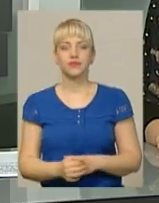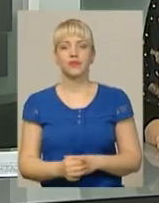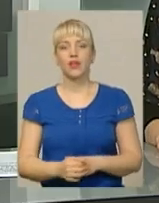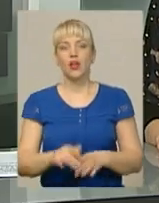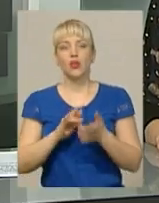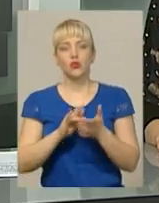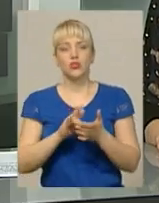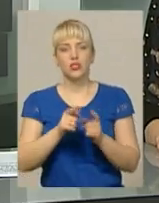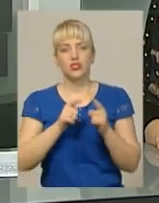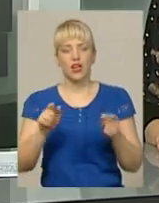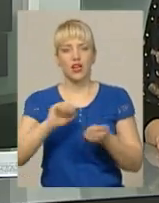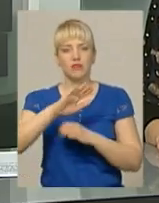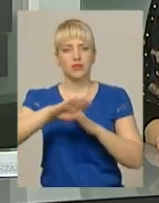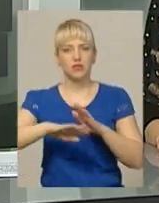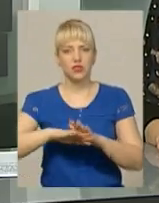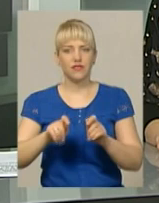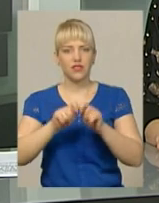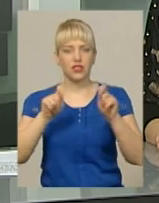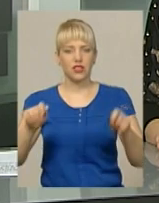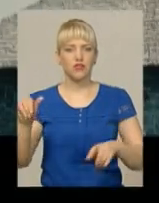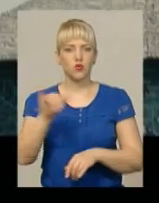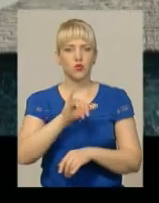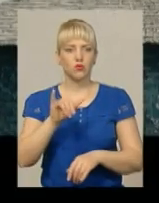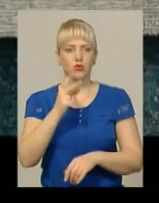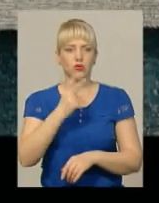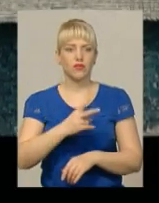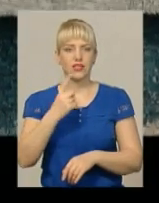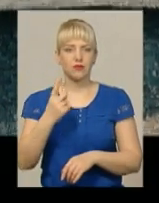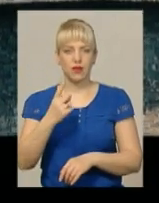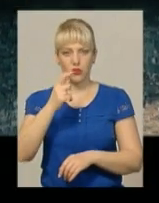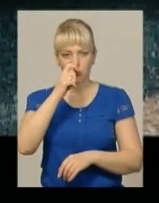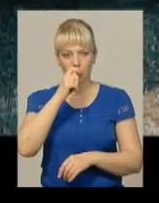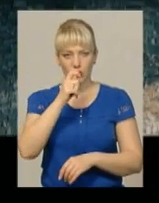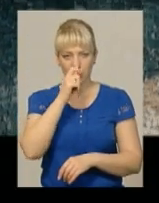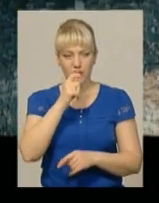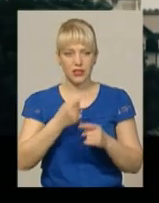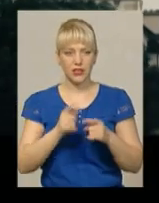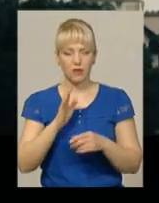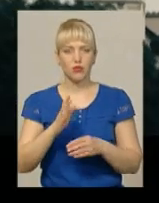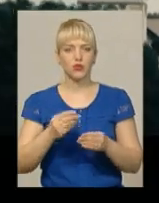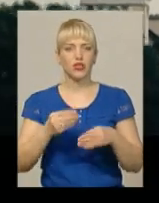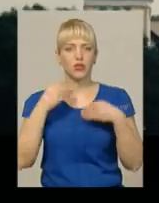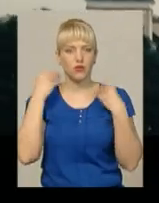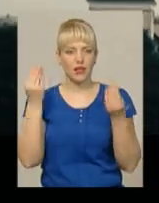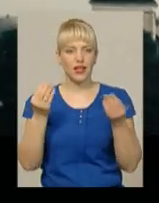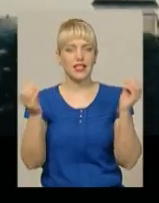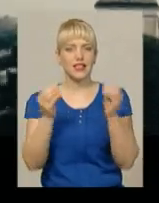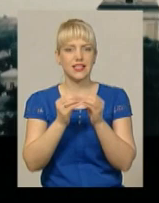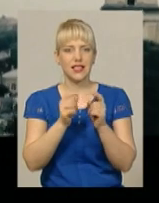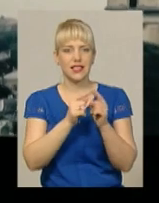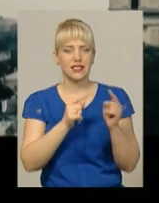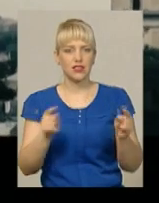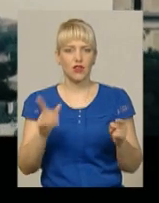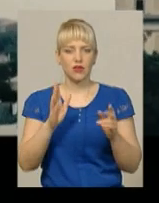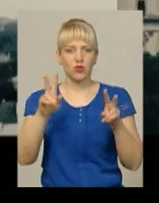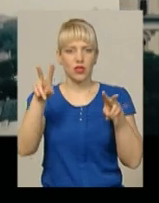Туристичний сезон у Кам'янці-Подільському відкриють у суботу 21 квітня. Це буде ювілейний, десятий за ліком сезон. Він матиме